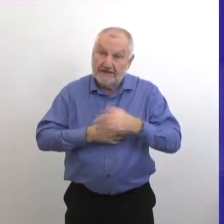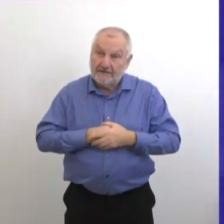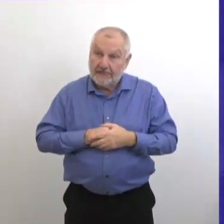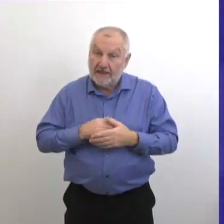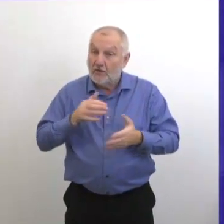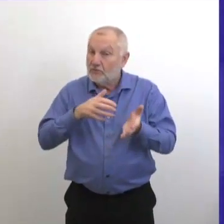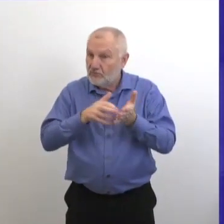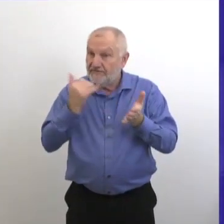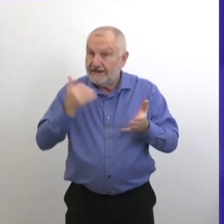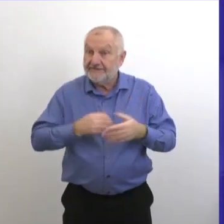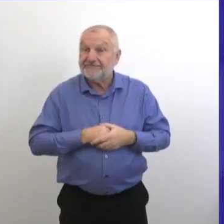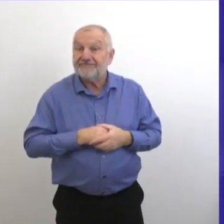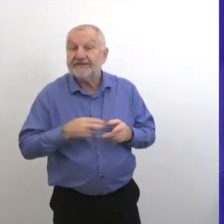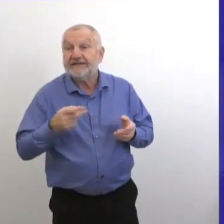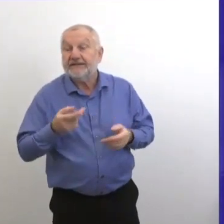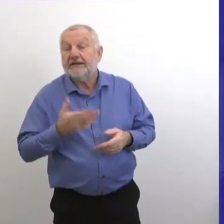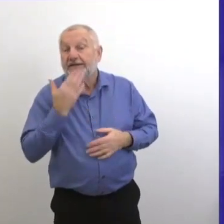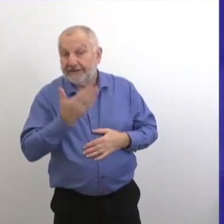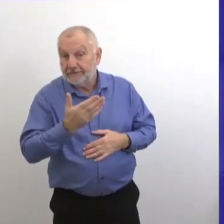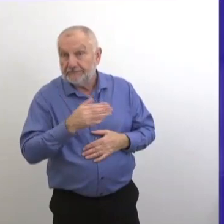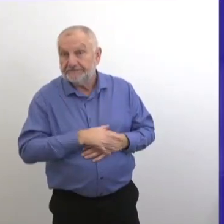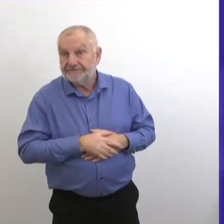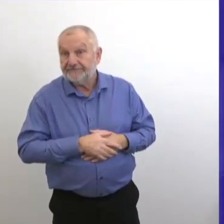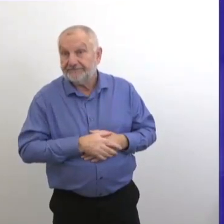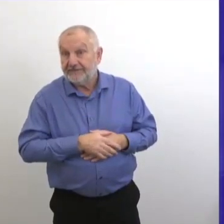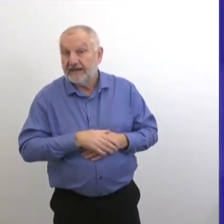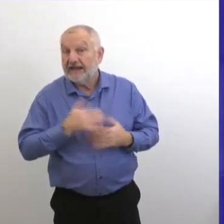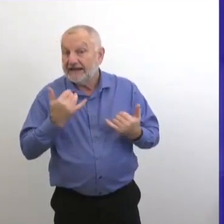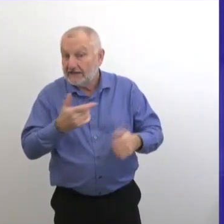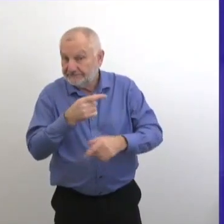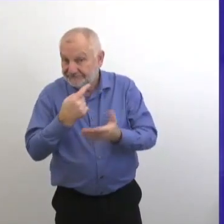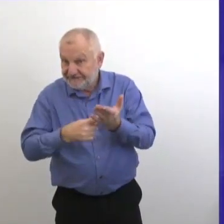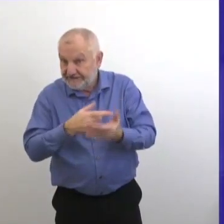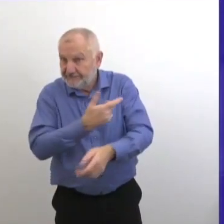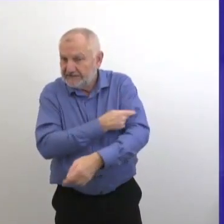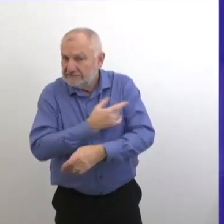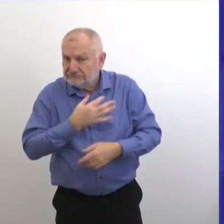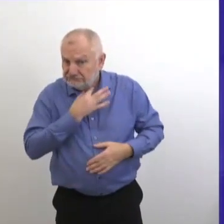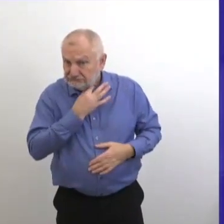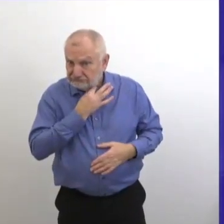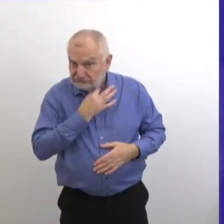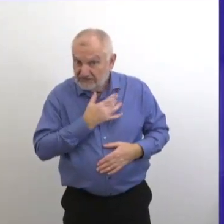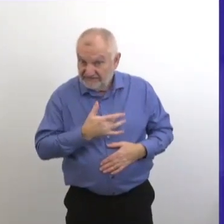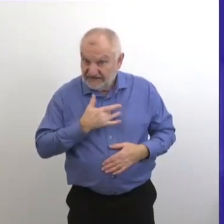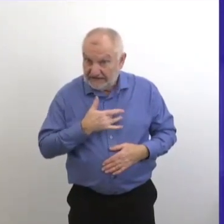Alors, aujourd'hui, on parle beaucoup d'un vaccin. Alors, est-ce qu'il y a un certain sens d'urgence